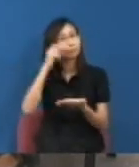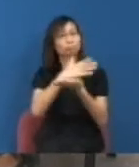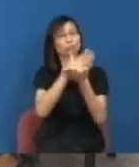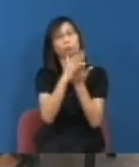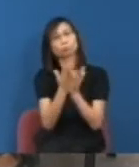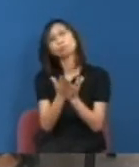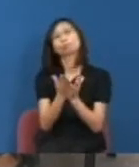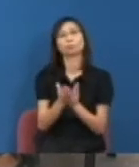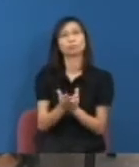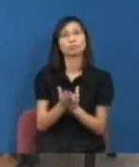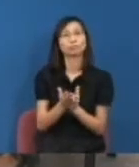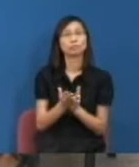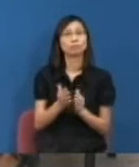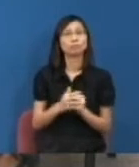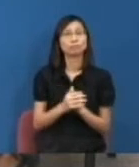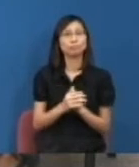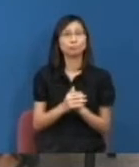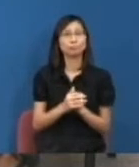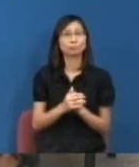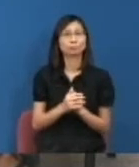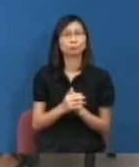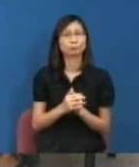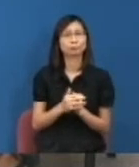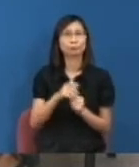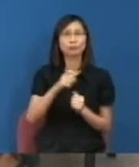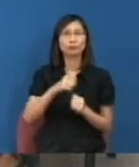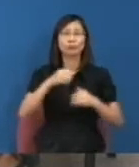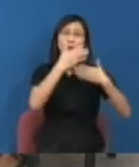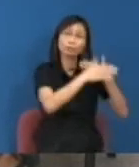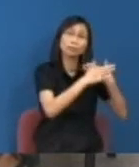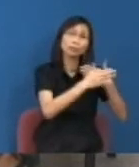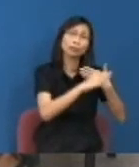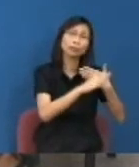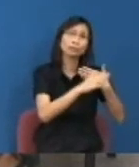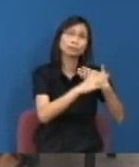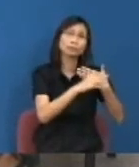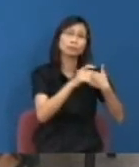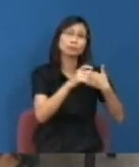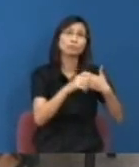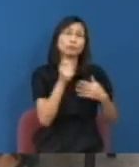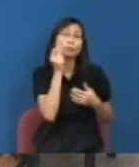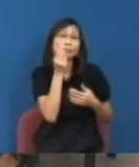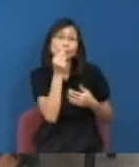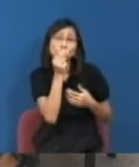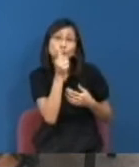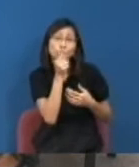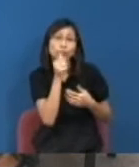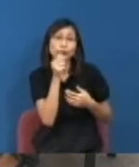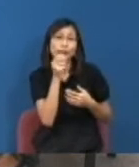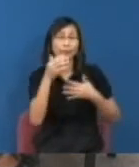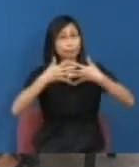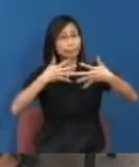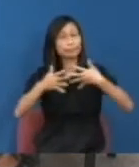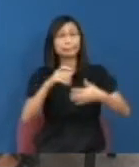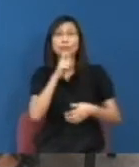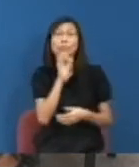其實就是有沒有其他的一些有菜或者值得注意的話題可以做著這件